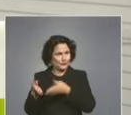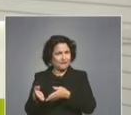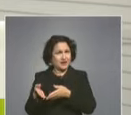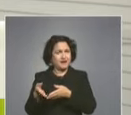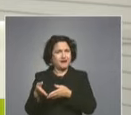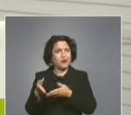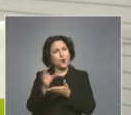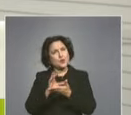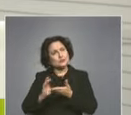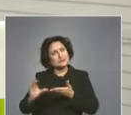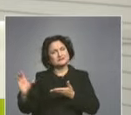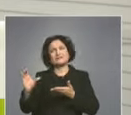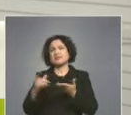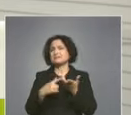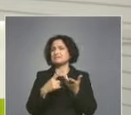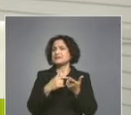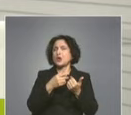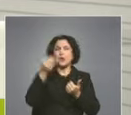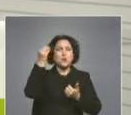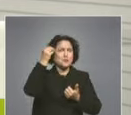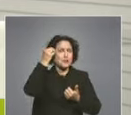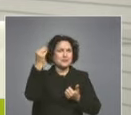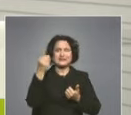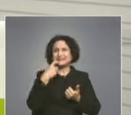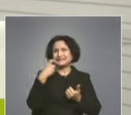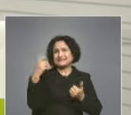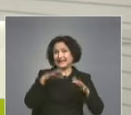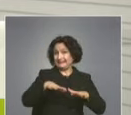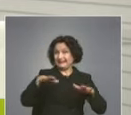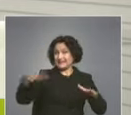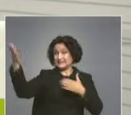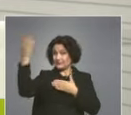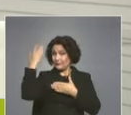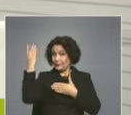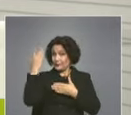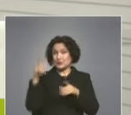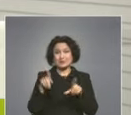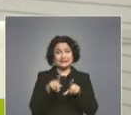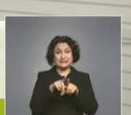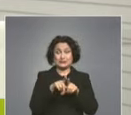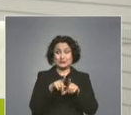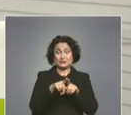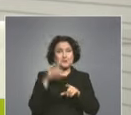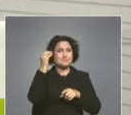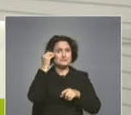освен много памет за детството и кадри от сегашното